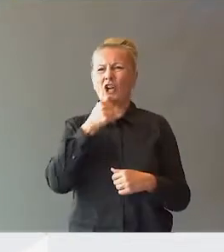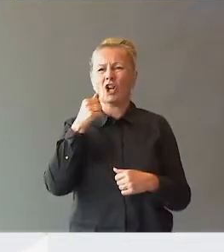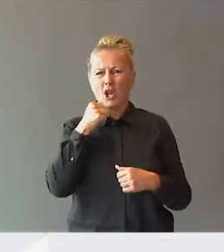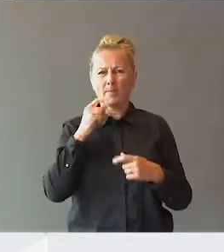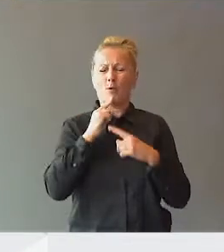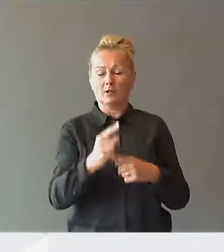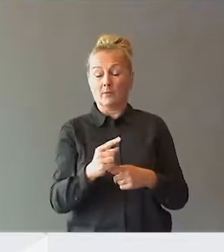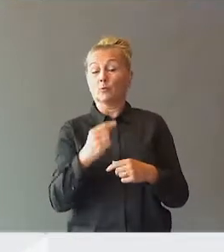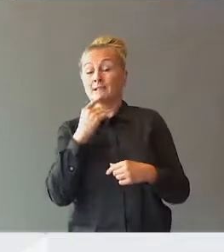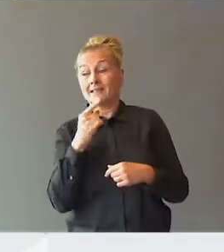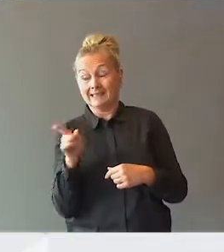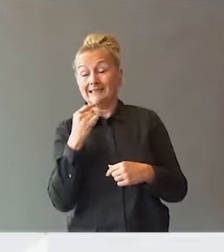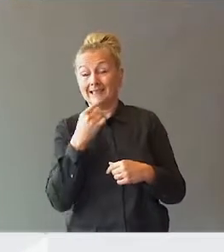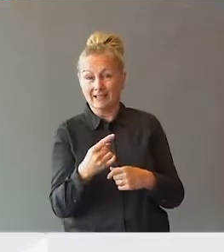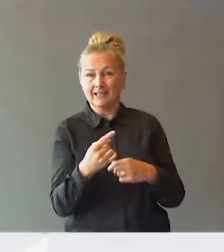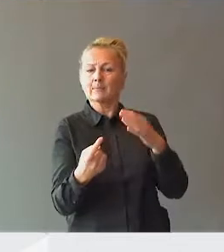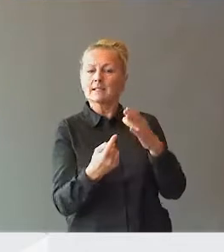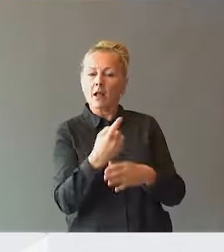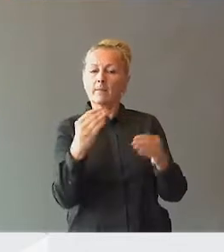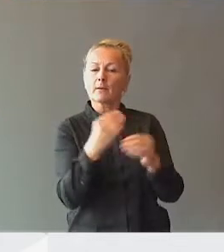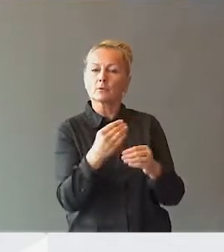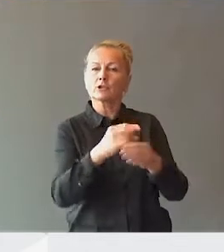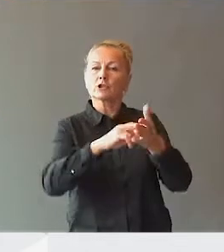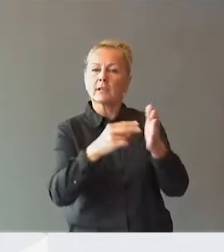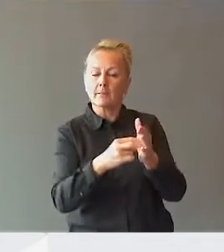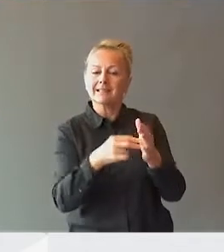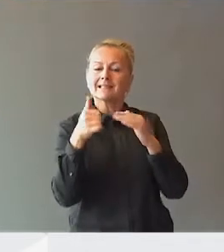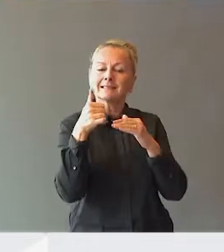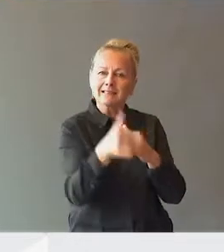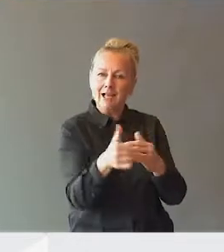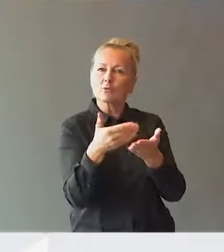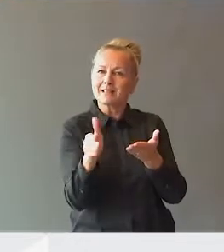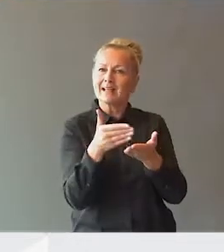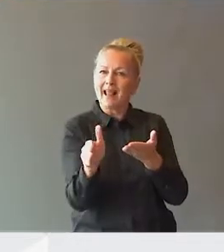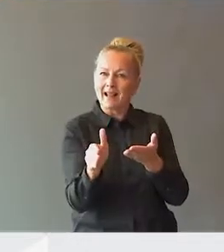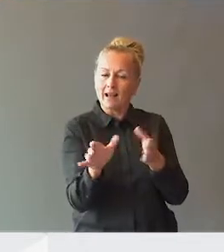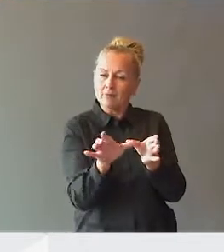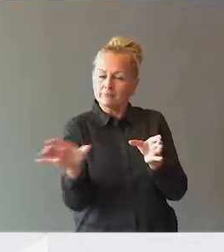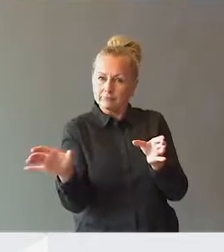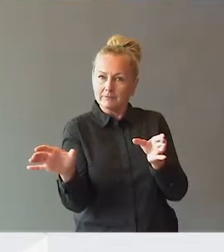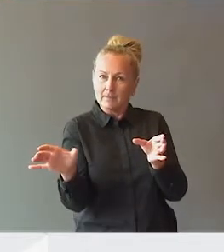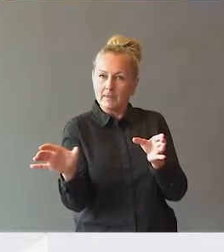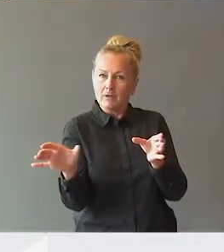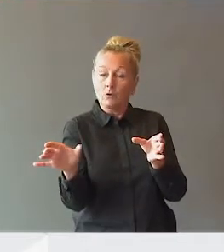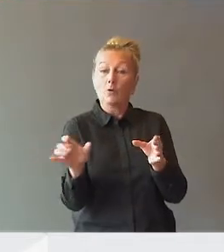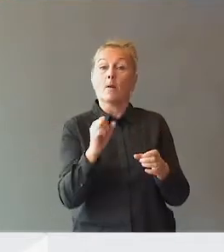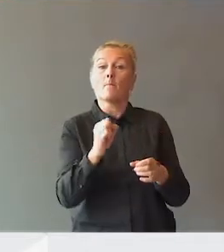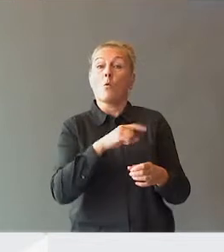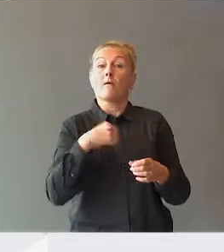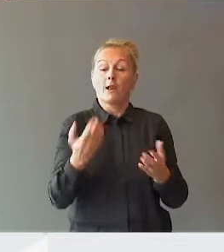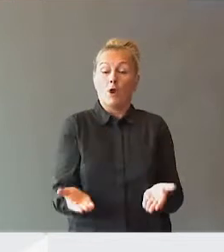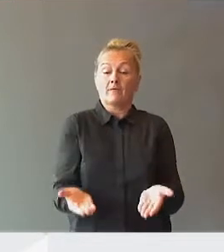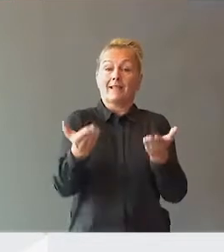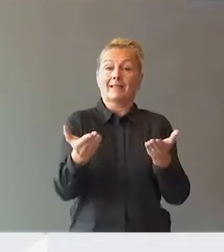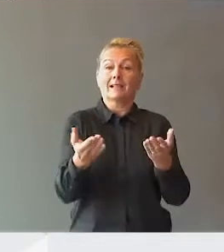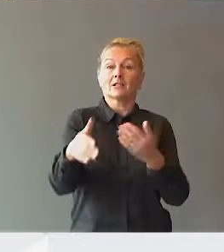det spesialpedagogiske systemet i seg selv som segregerer. Og jeg vil si at da må vi løfte dette til en samfunnsdiskusjon